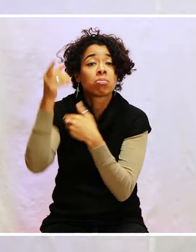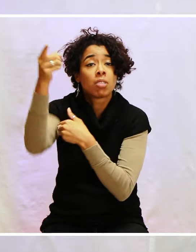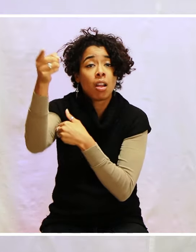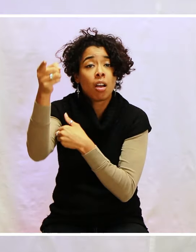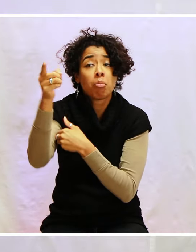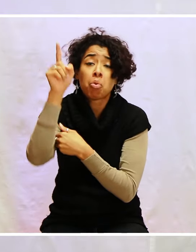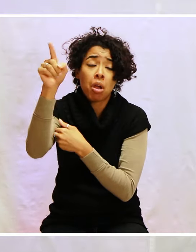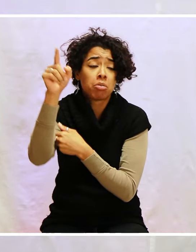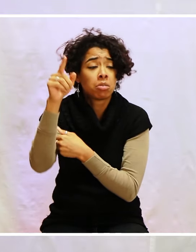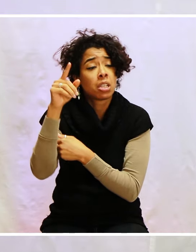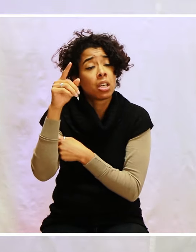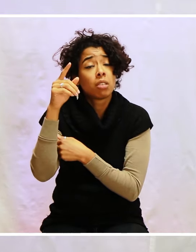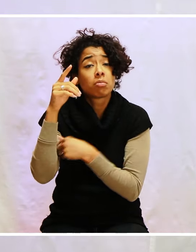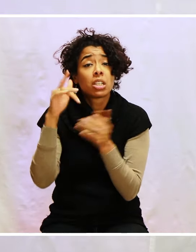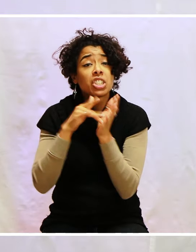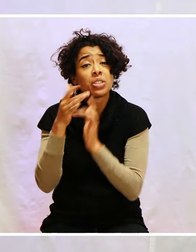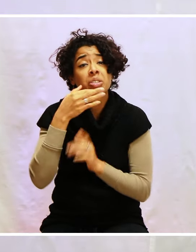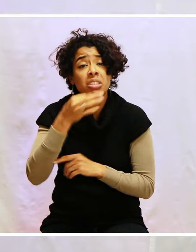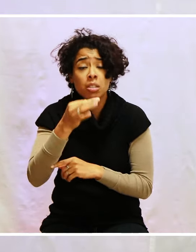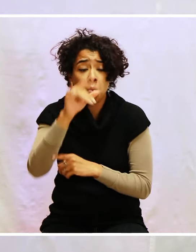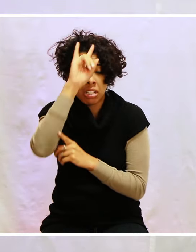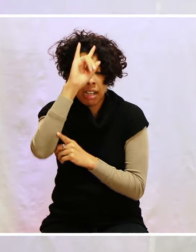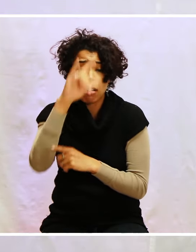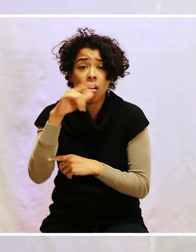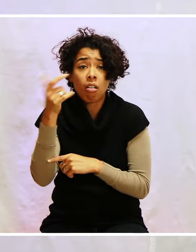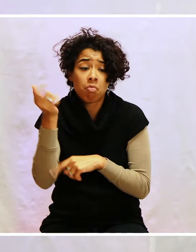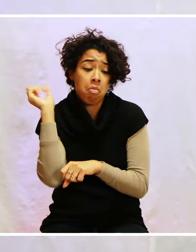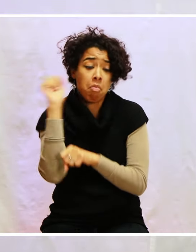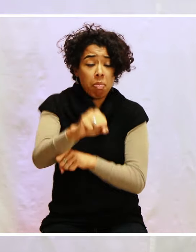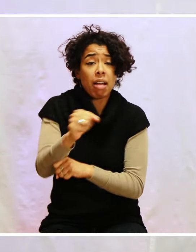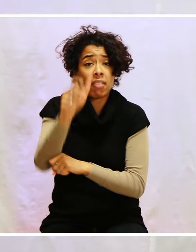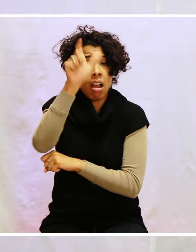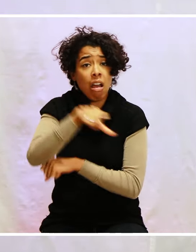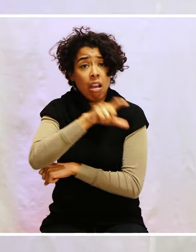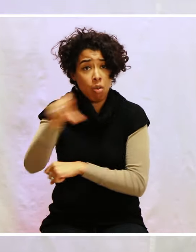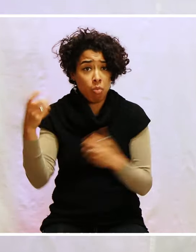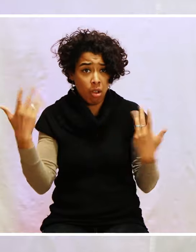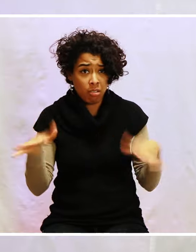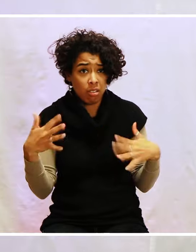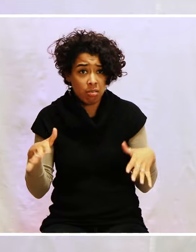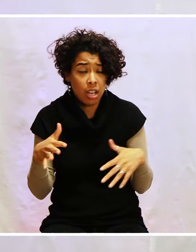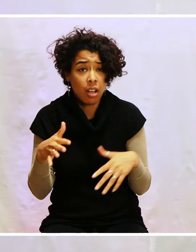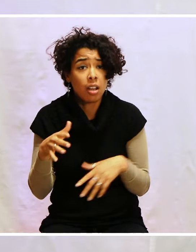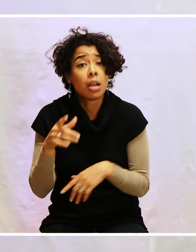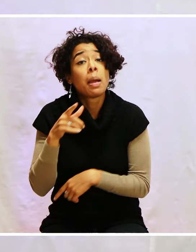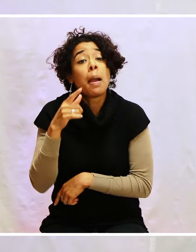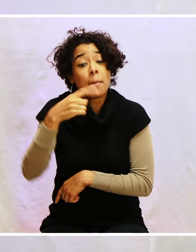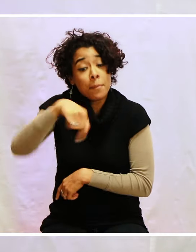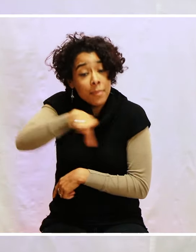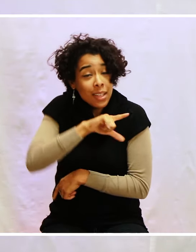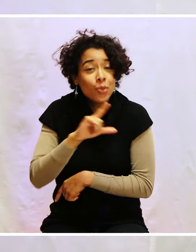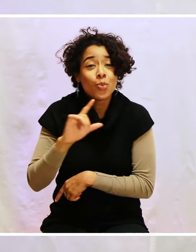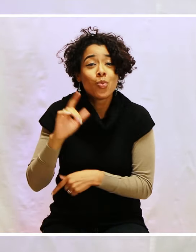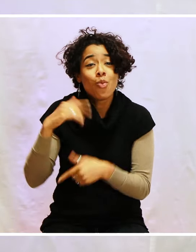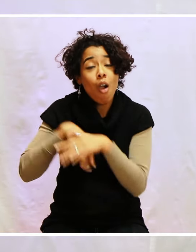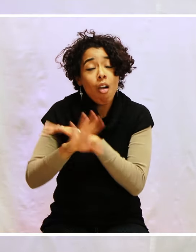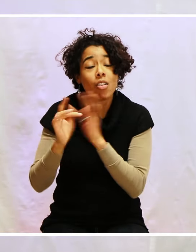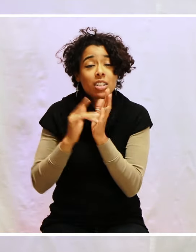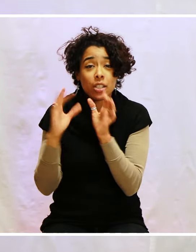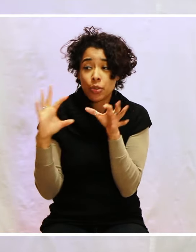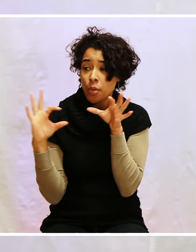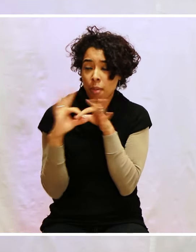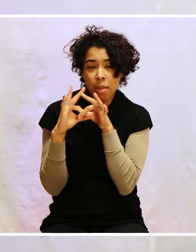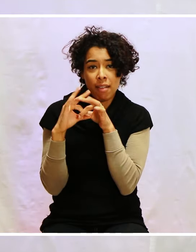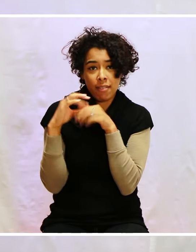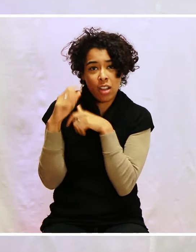» Et l'ennemi tremble. La Bible déclare que parce que nous sommes unis en Christ, attachés à Christ, que nous sommes